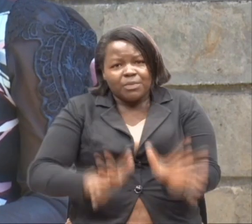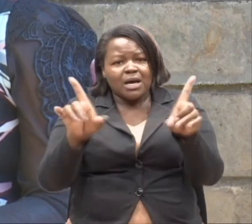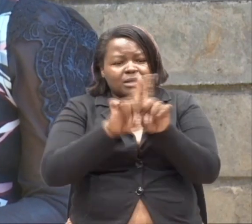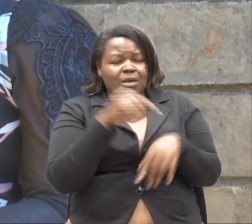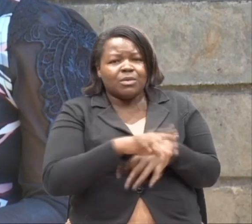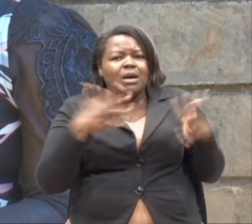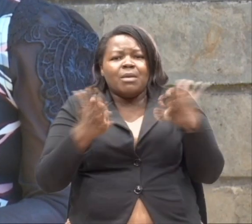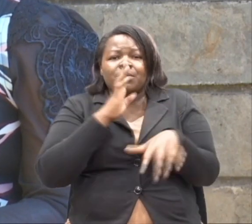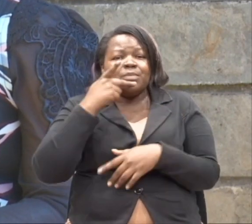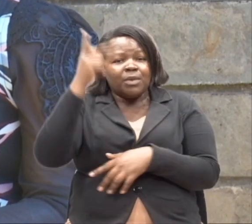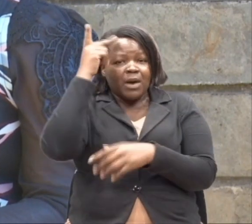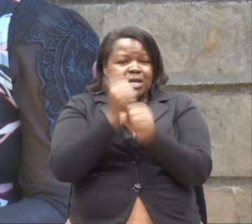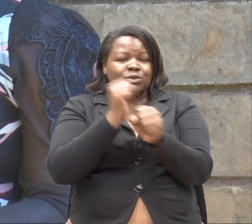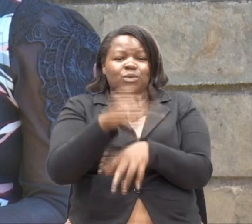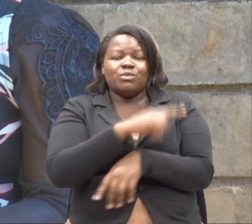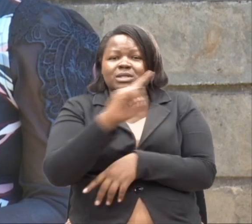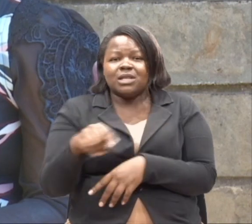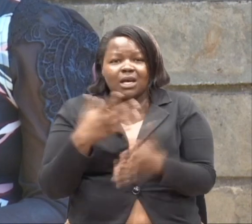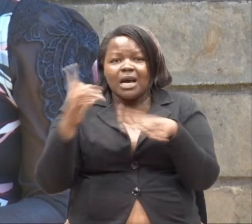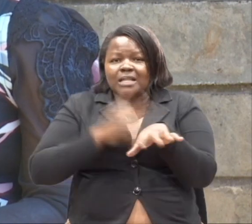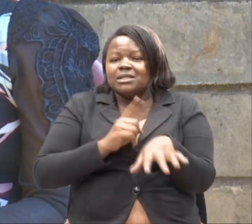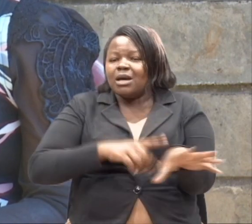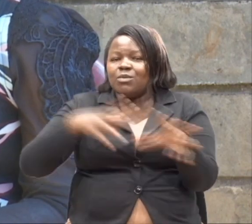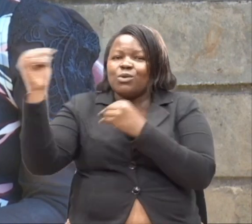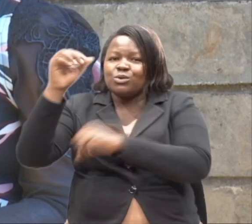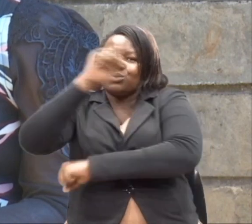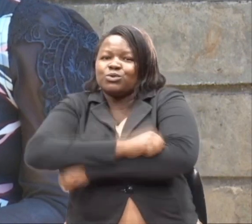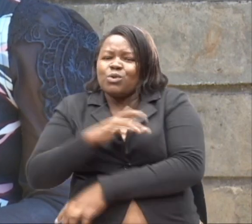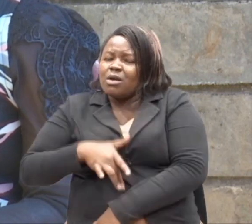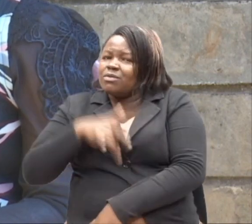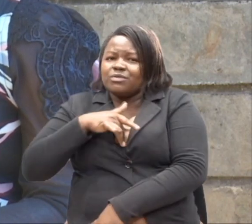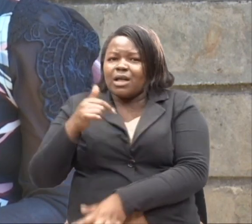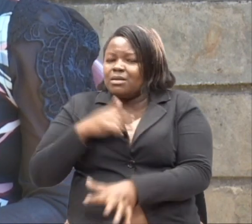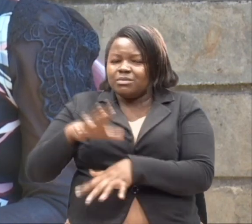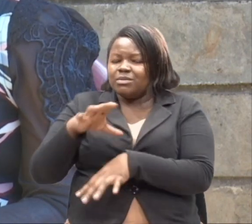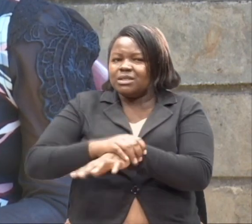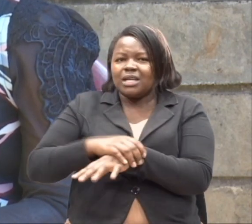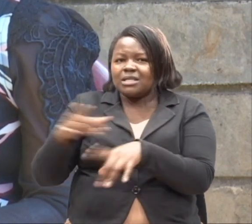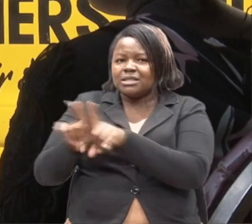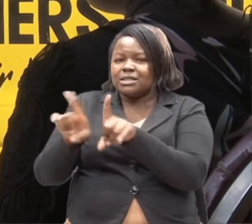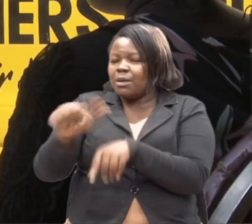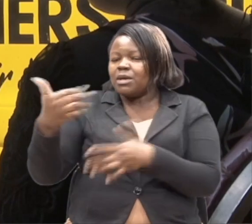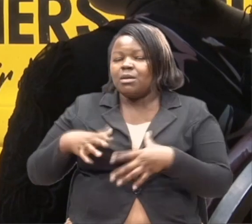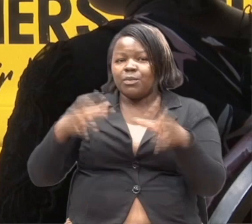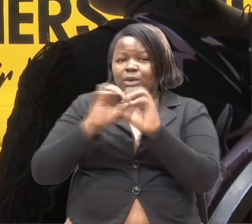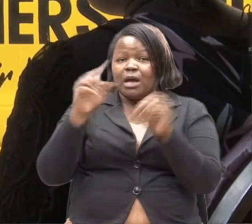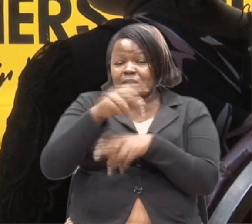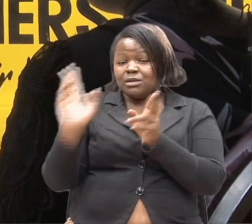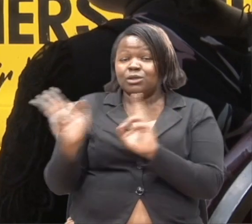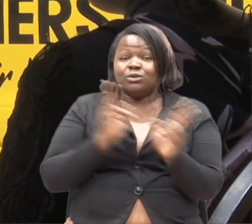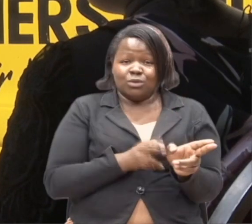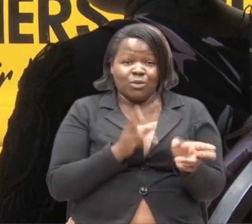labda wazazi walifanya makosa fulani. Ata kienda shulenye na jihisi ya kwamba, hachukuliwi kama wale wengine. Hiyo inakuanga